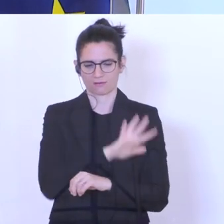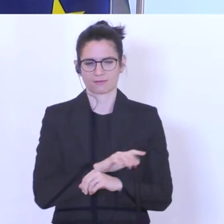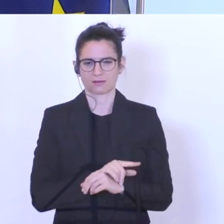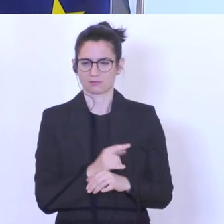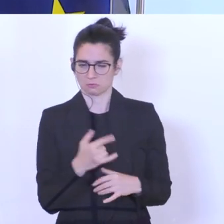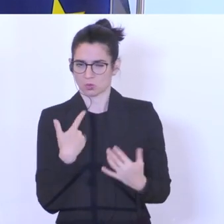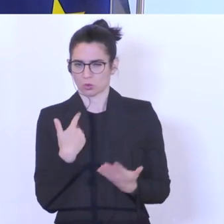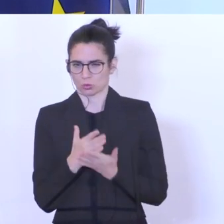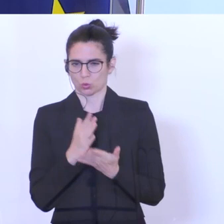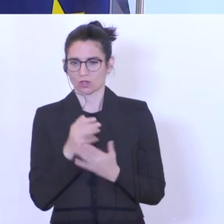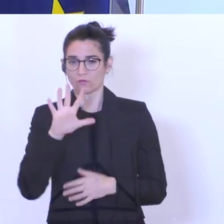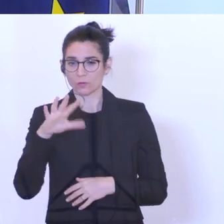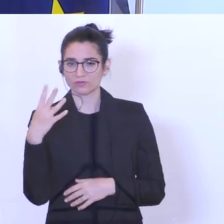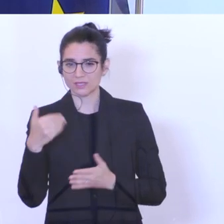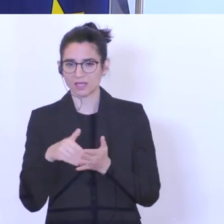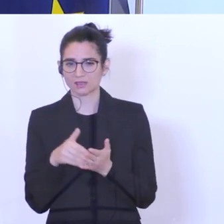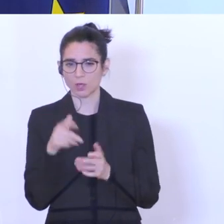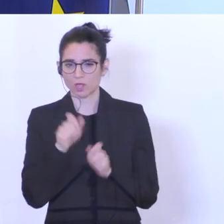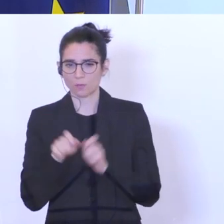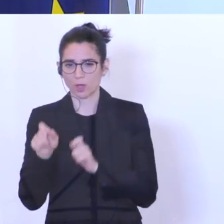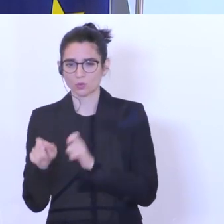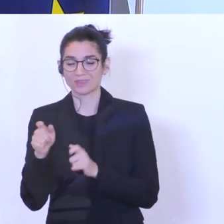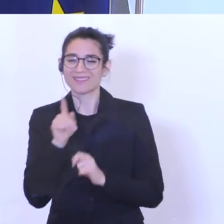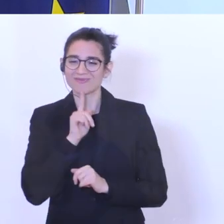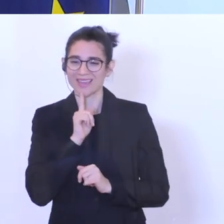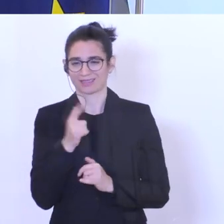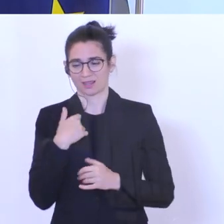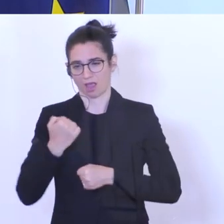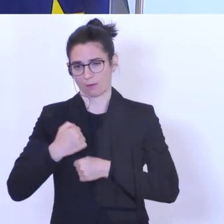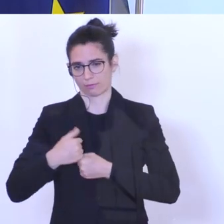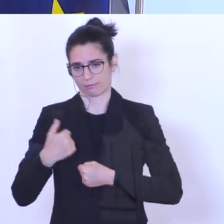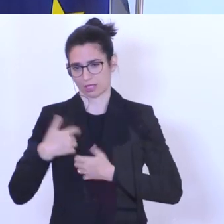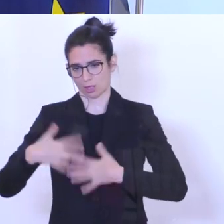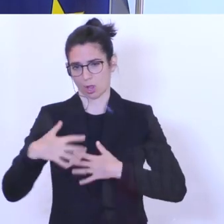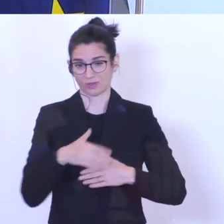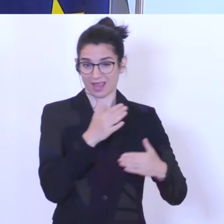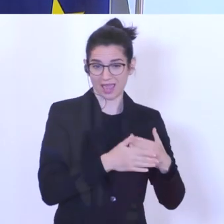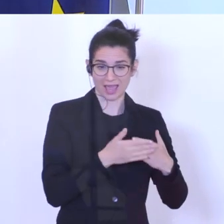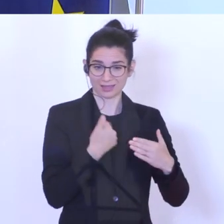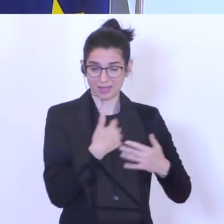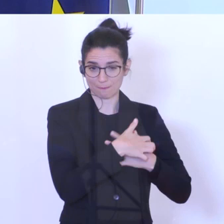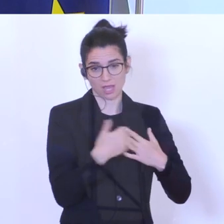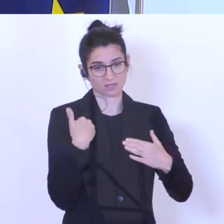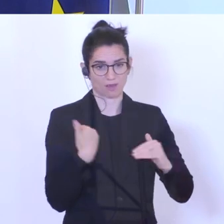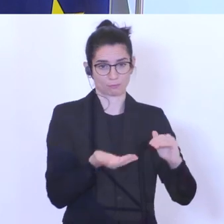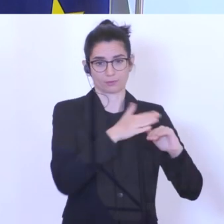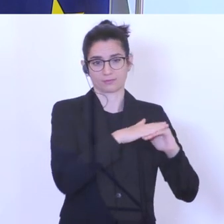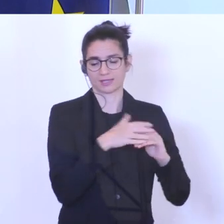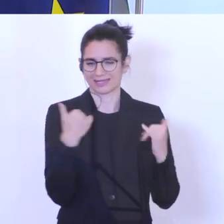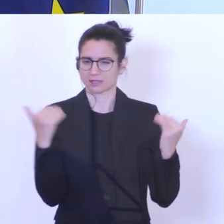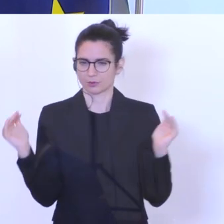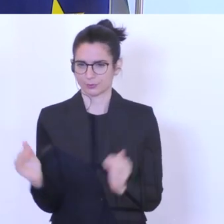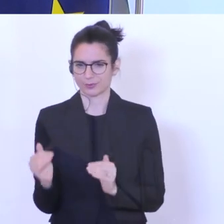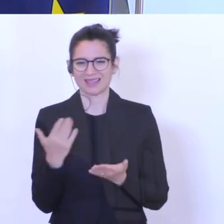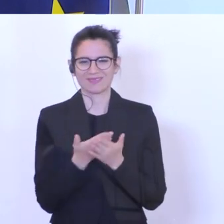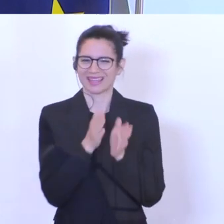aber auch bereits um 45.000 Personen weniger arbeitslos, als es Ende März noch waren. Das liegt nicht nur an den